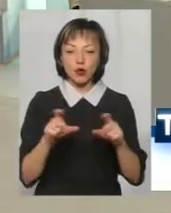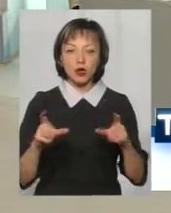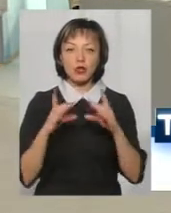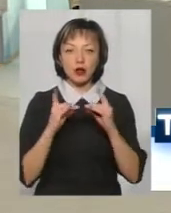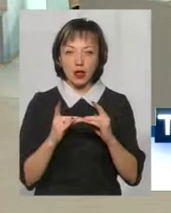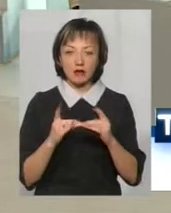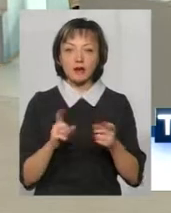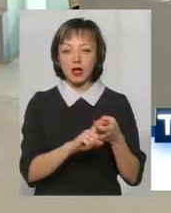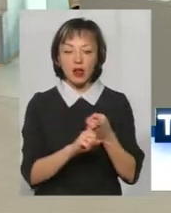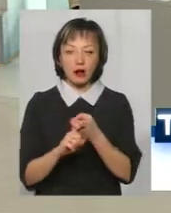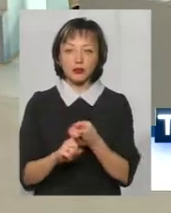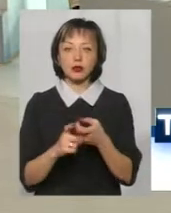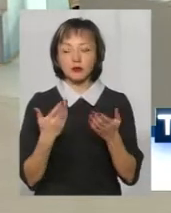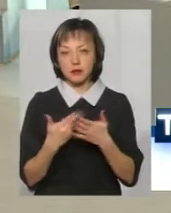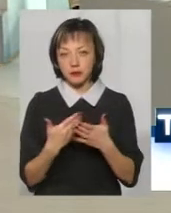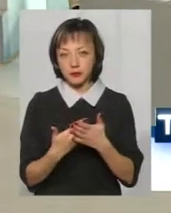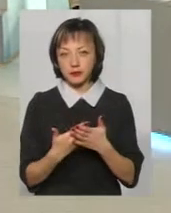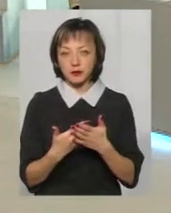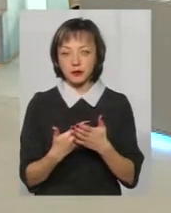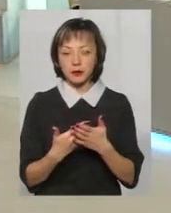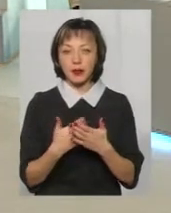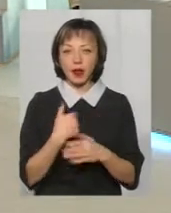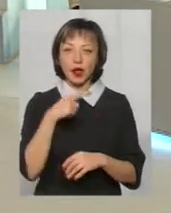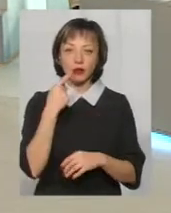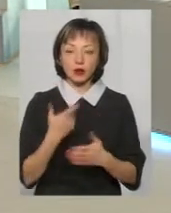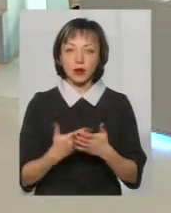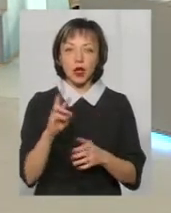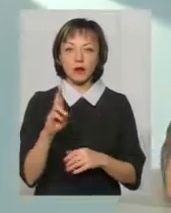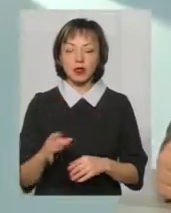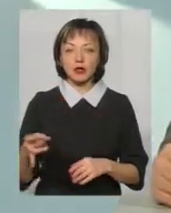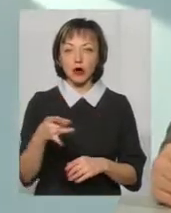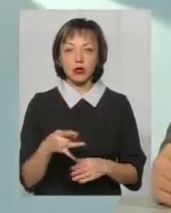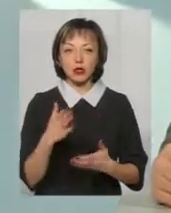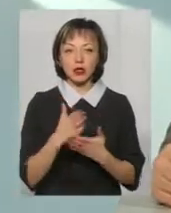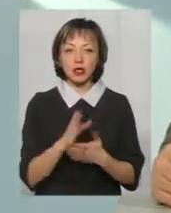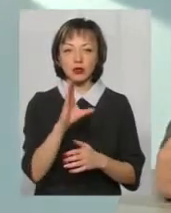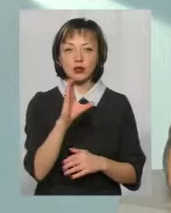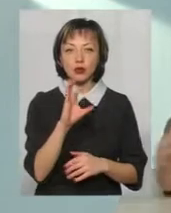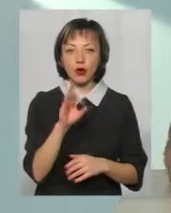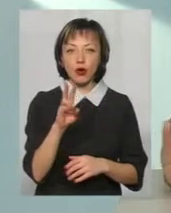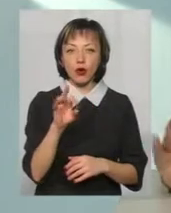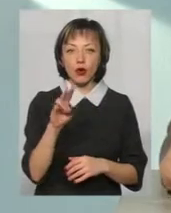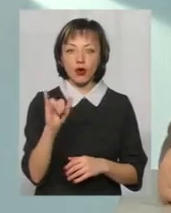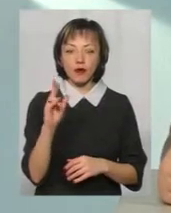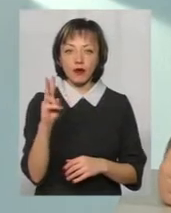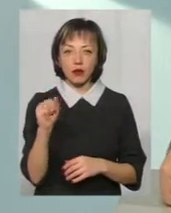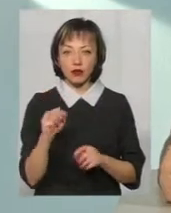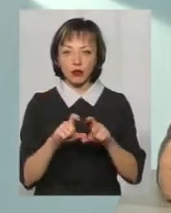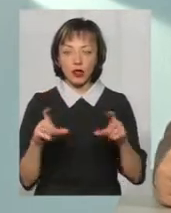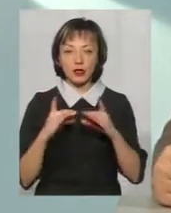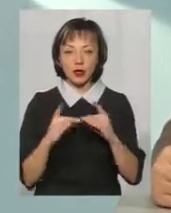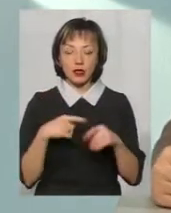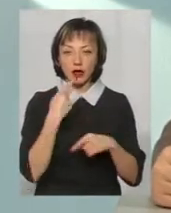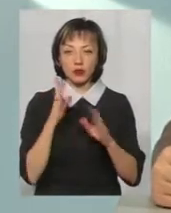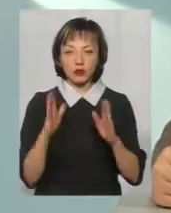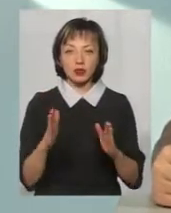-інтернаті, в залежності від того, ну, до прикладу, там, я кажу, наприклад, Єрмолинецький район, є Соколівка, школа-інтернат. Я кажу, до прикладу, це не точна цифра,